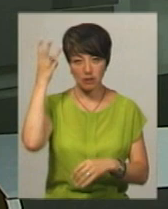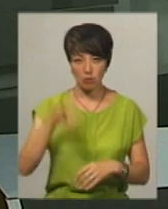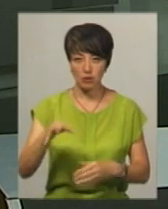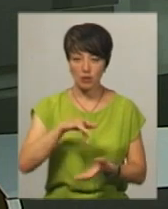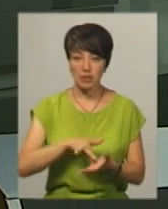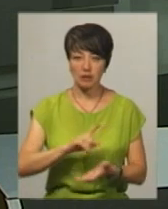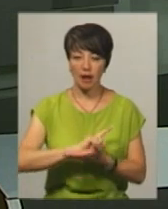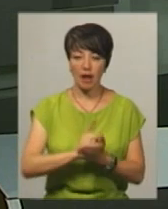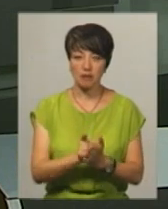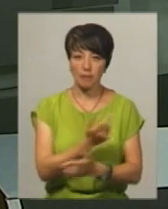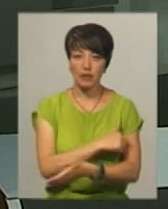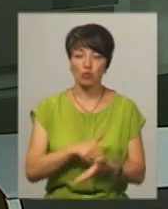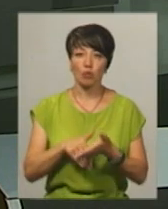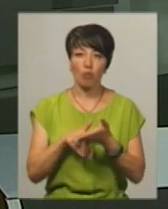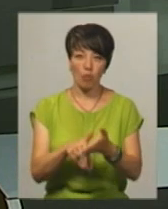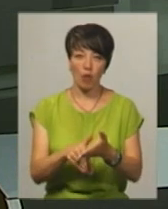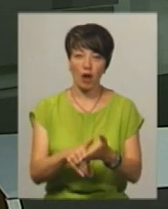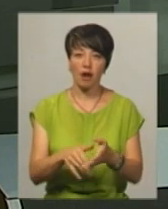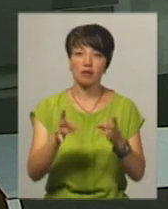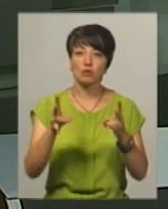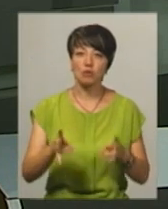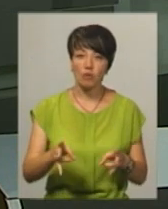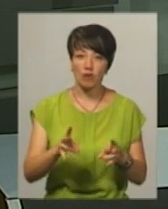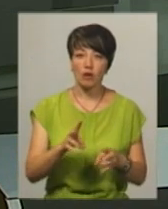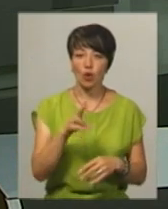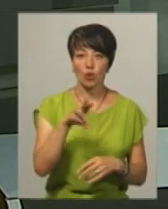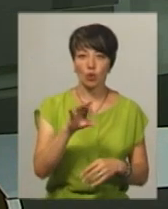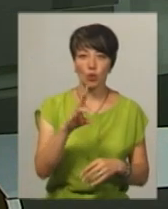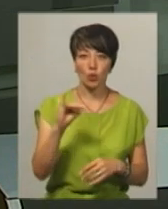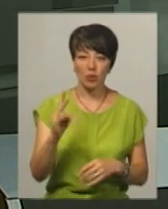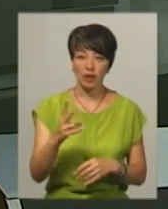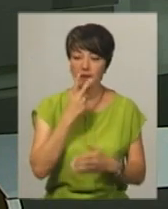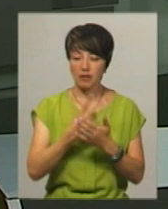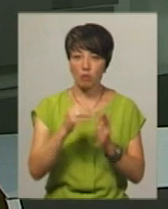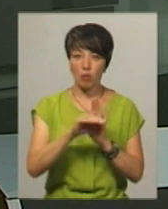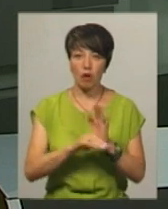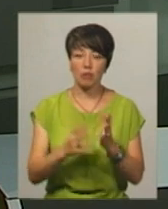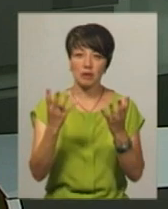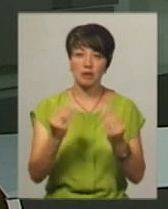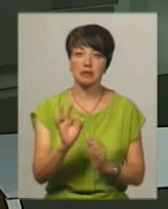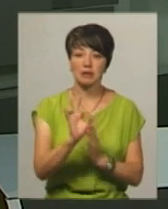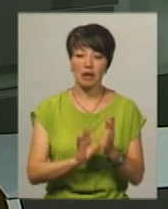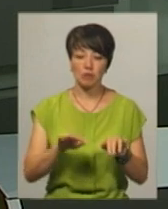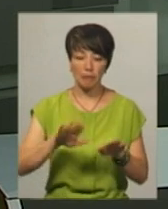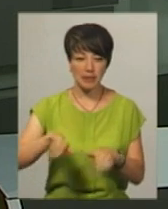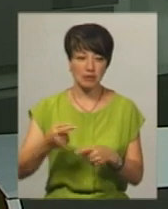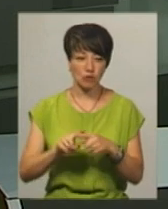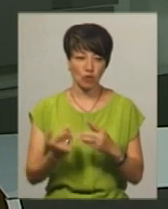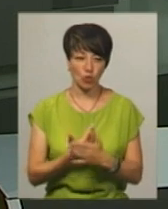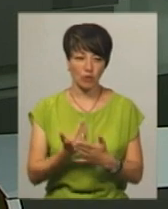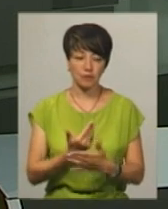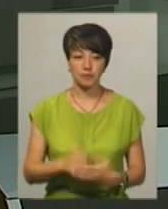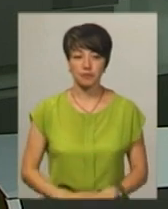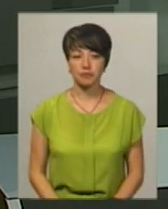обласного центру екстреної медичної допомоги та медицини катастроф Юрій Донюк. Дивіться програму «Дня» одразу після цього випуску новин.